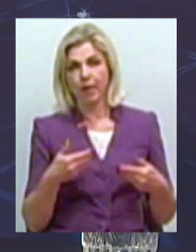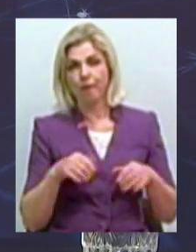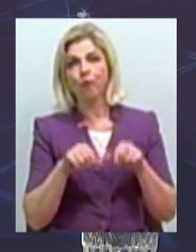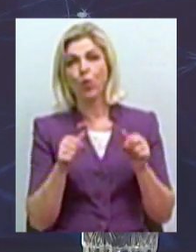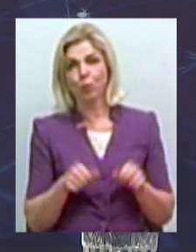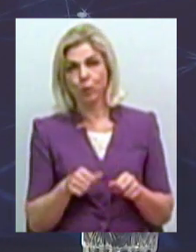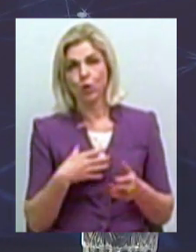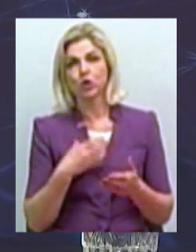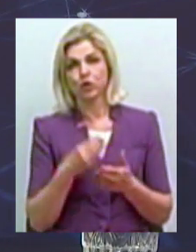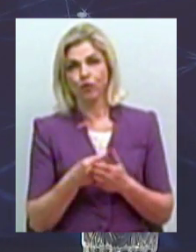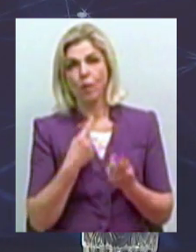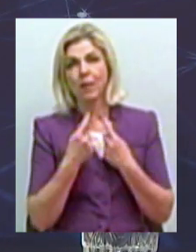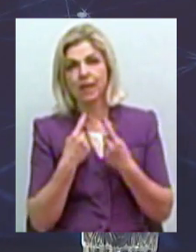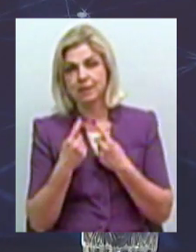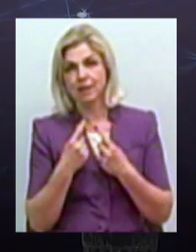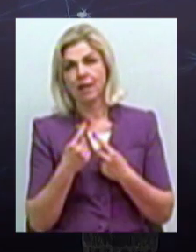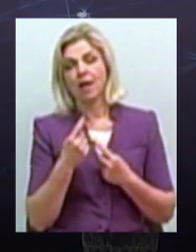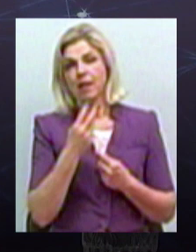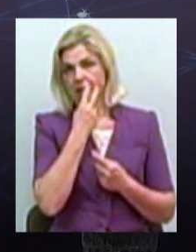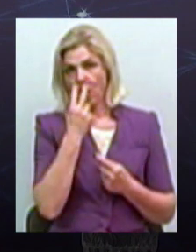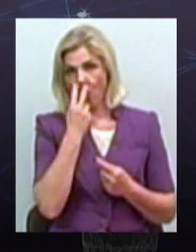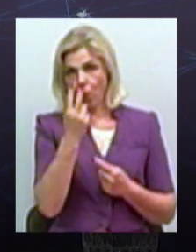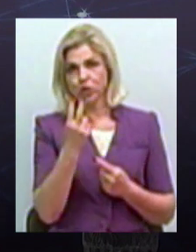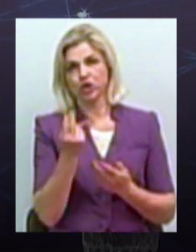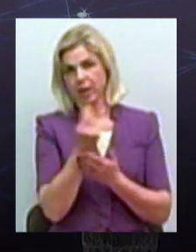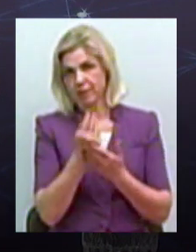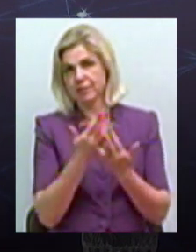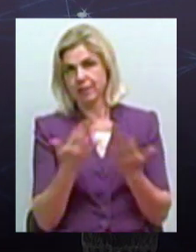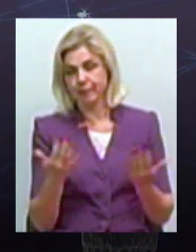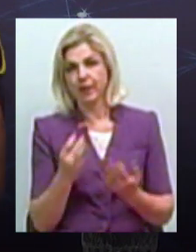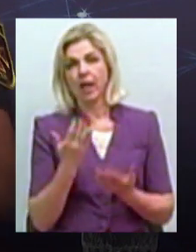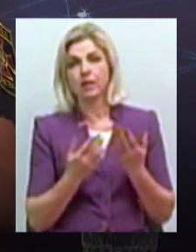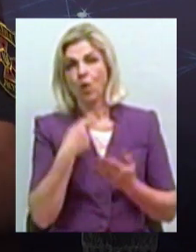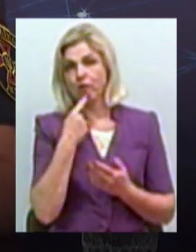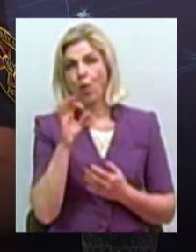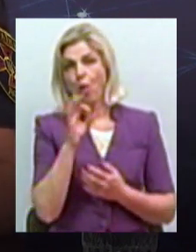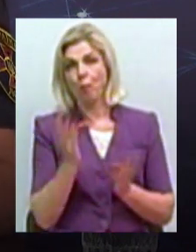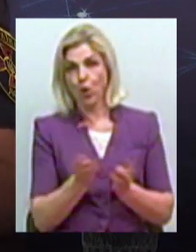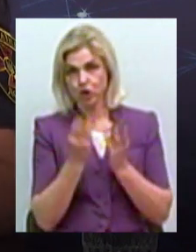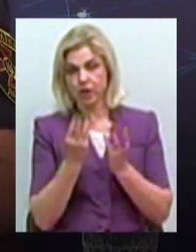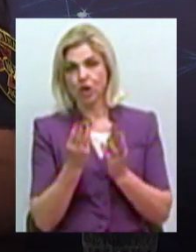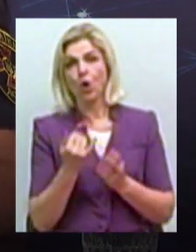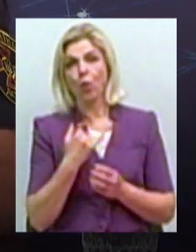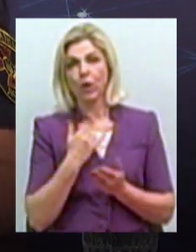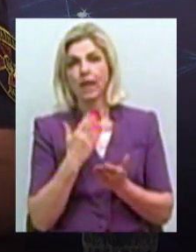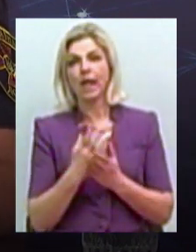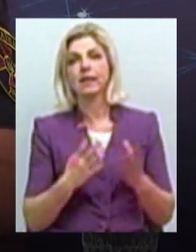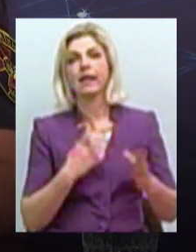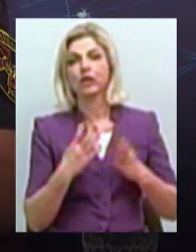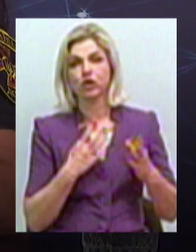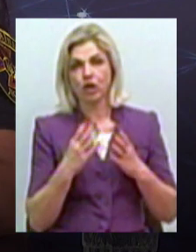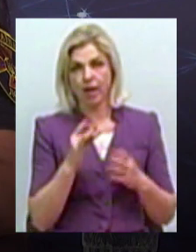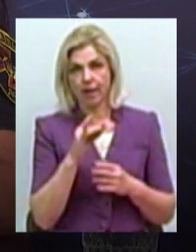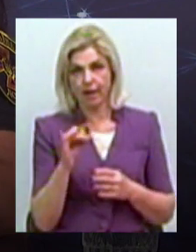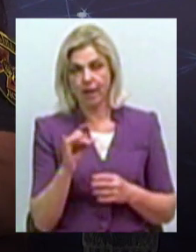свої ці бесіди, наочність. Наприклад, якщо казати про пожежі, у нас навіть є такі тренажери, які